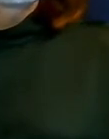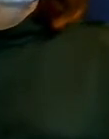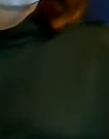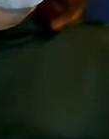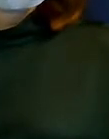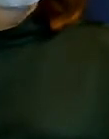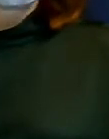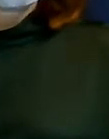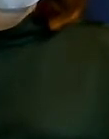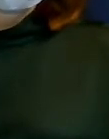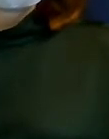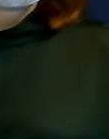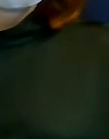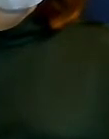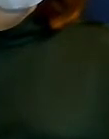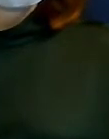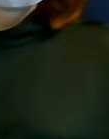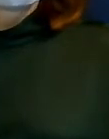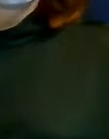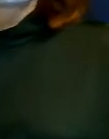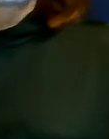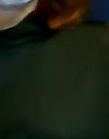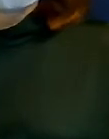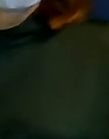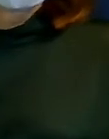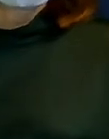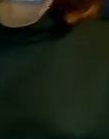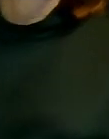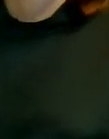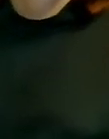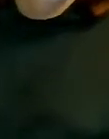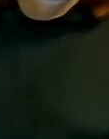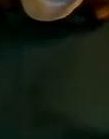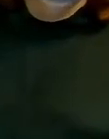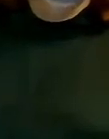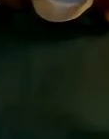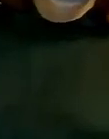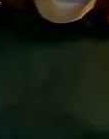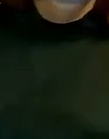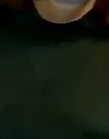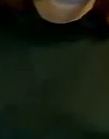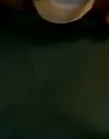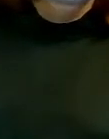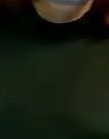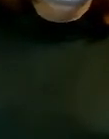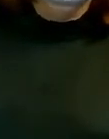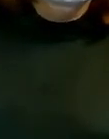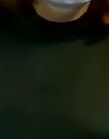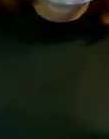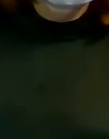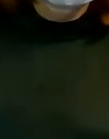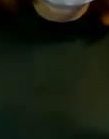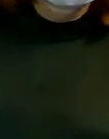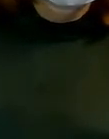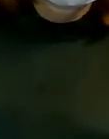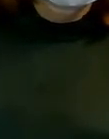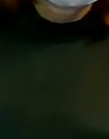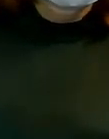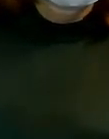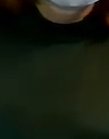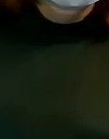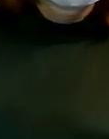Eli Skanssin monitorissa nimenomaan tästä päivästä alkaen pahoittelen tätä